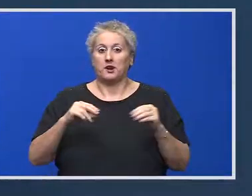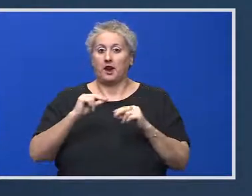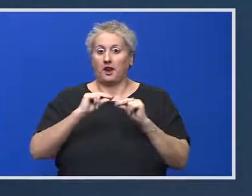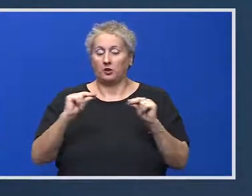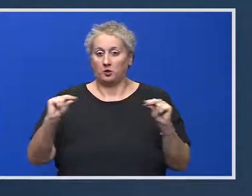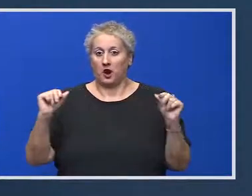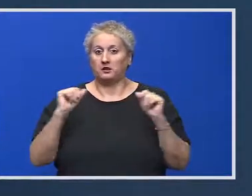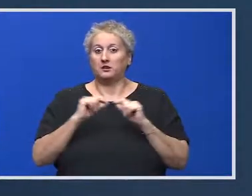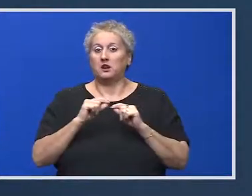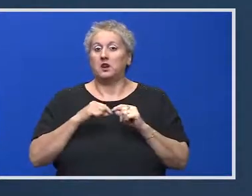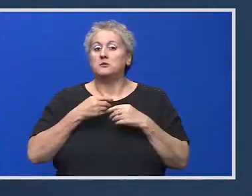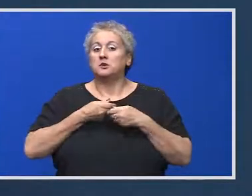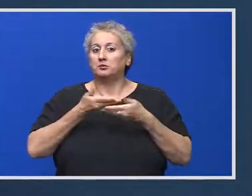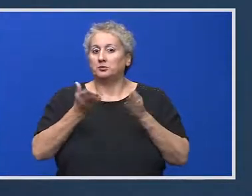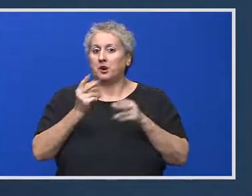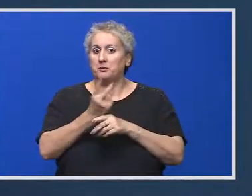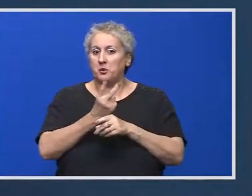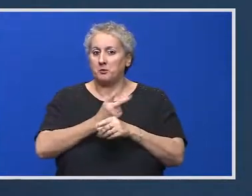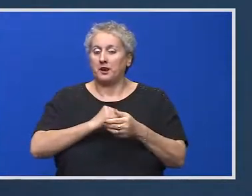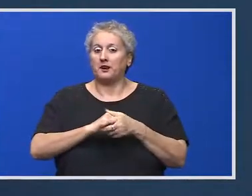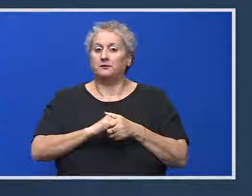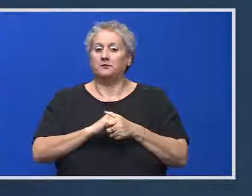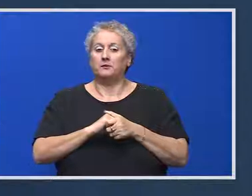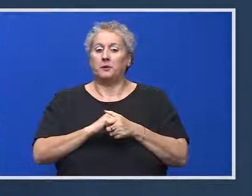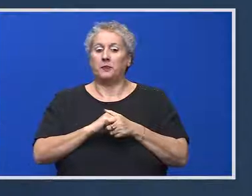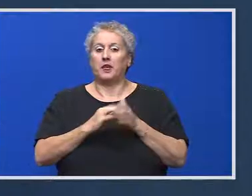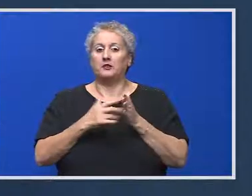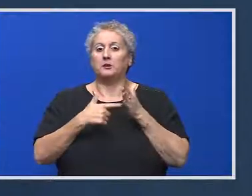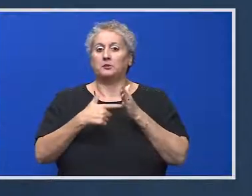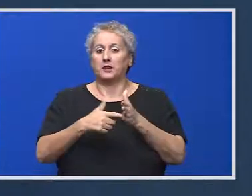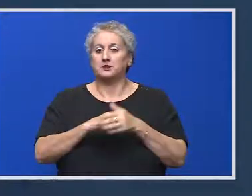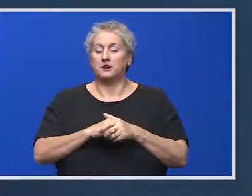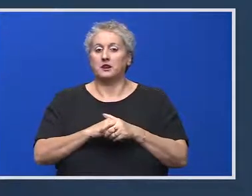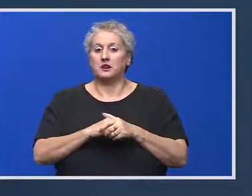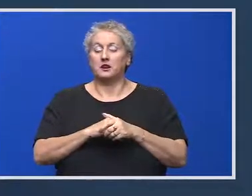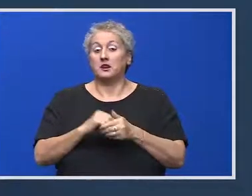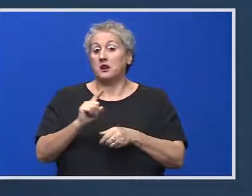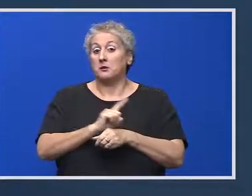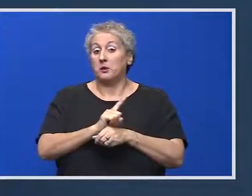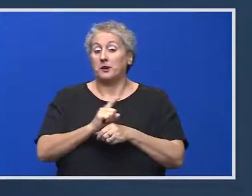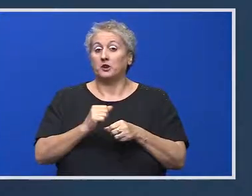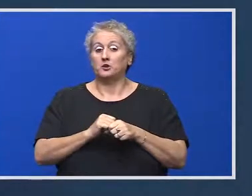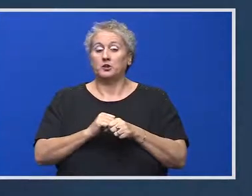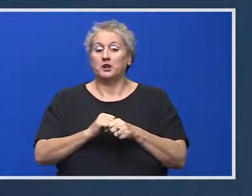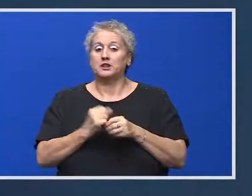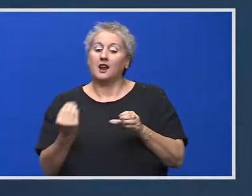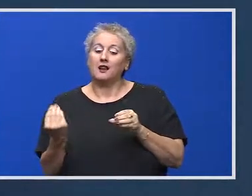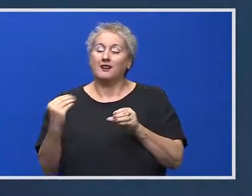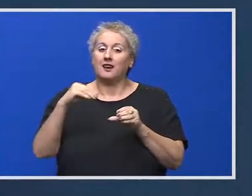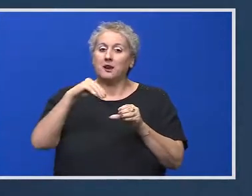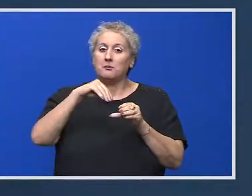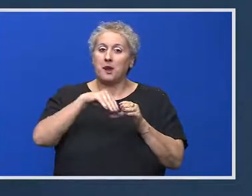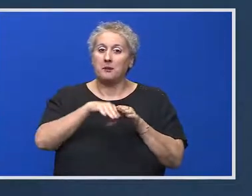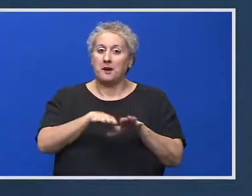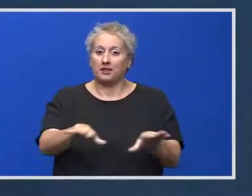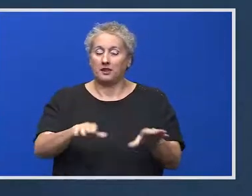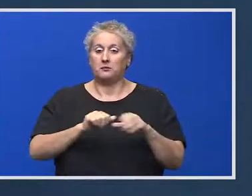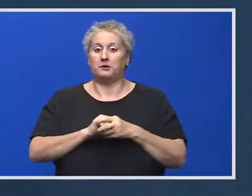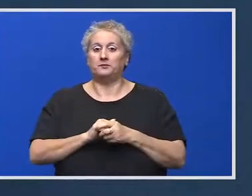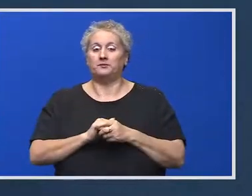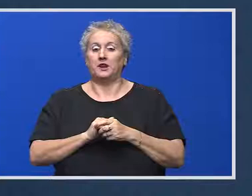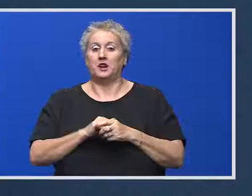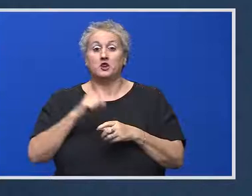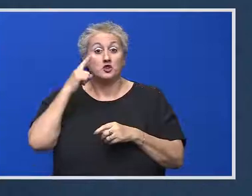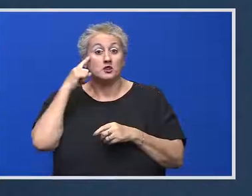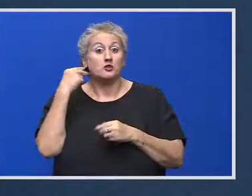răzbătut în spațiul public și a fost prezentat în următoarea perioadă. Este momentul să-l implementăm. Știți foarte bine că